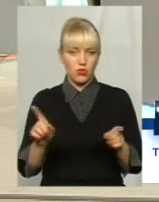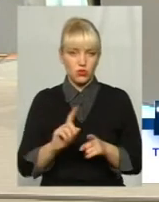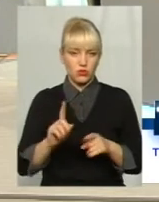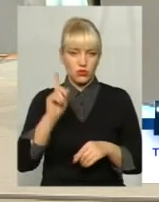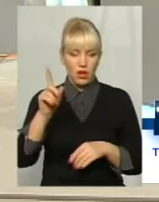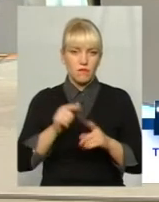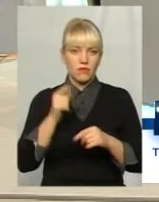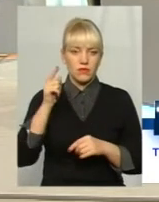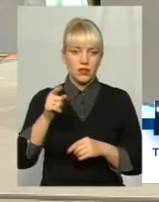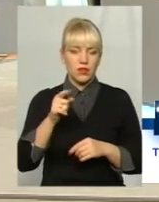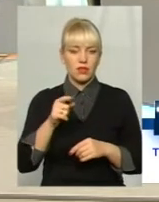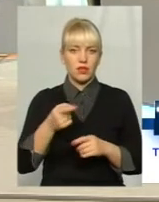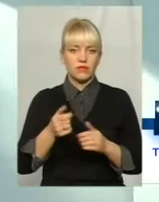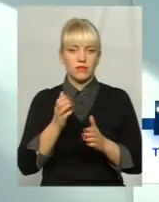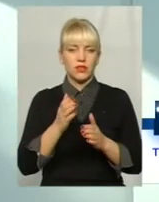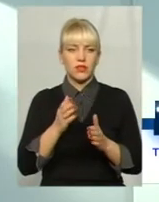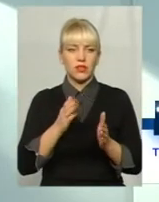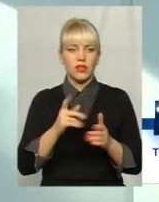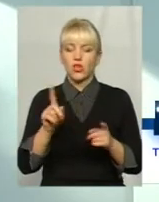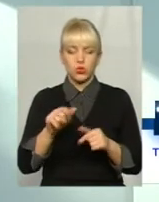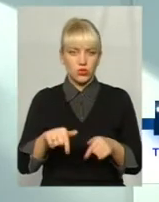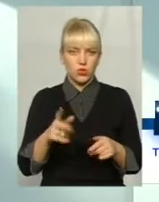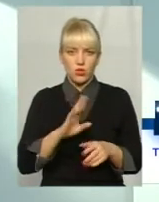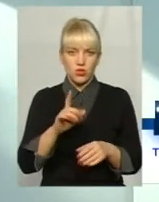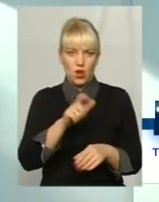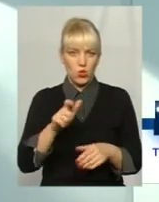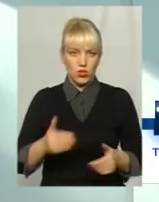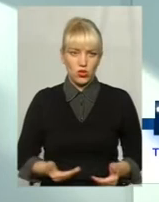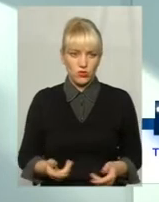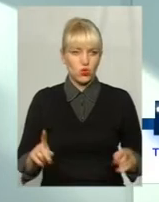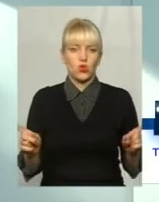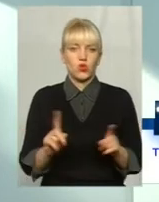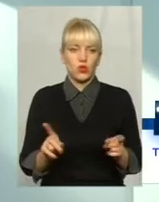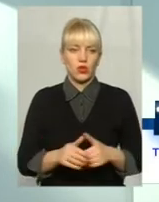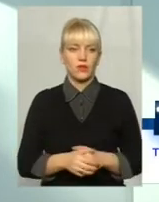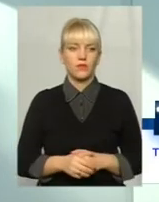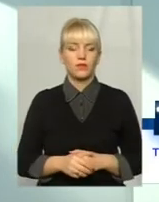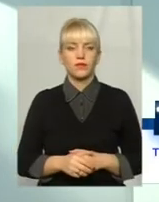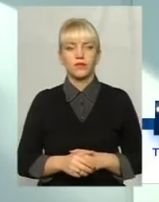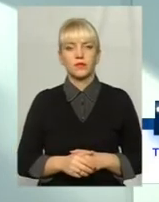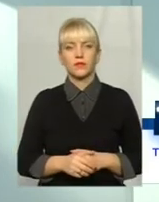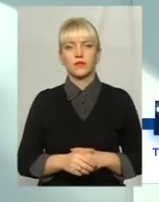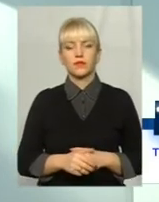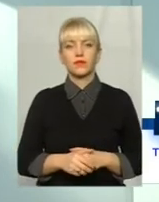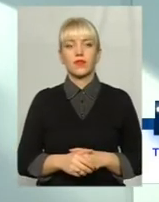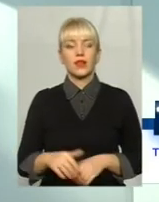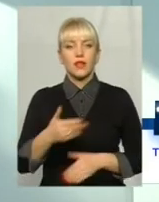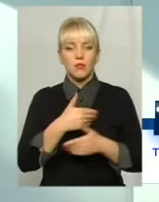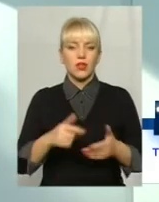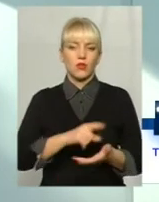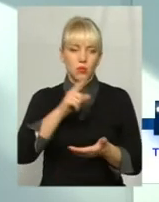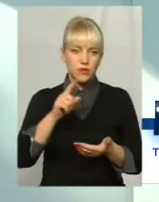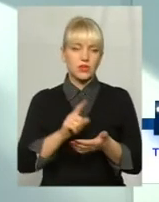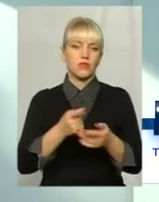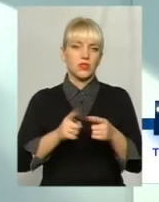більше людей ходять. Там регулярно обрізають. А здесь що? Не люди живуть, що ли? Дякую. Ми обов'язково